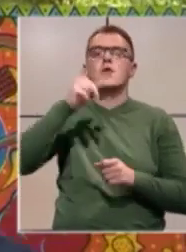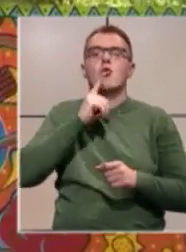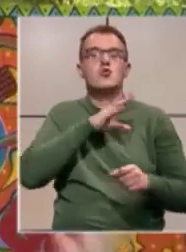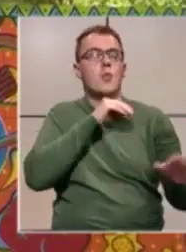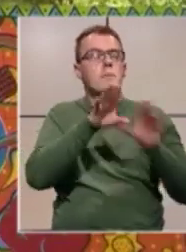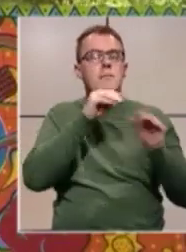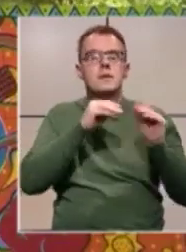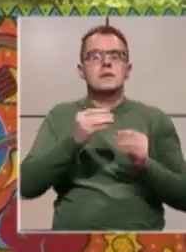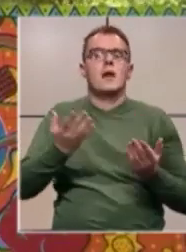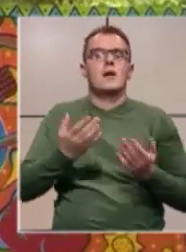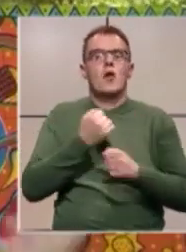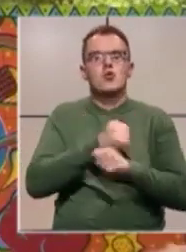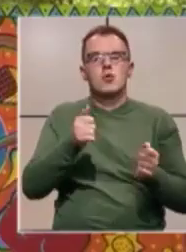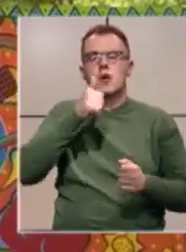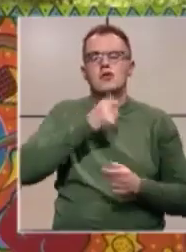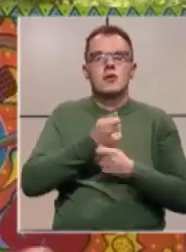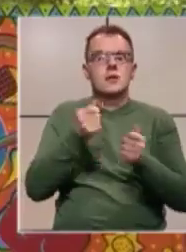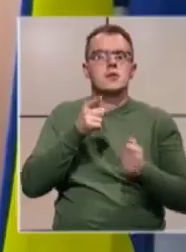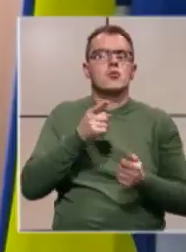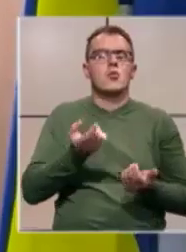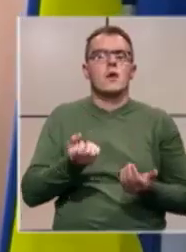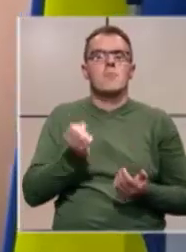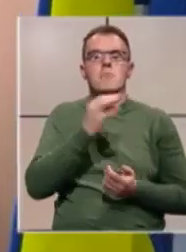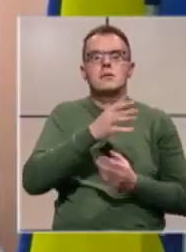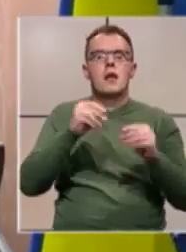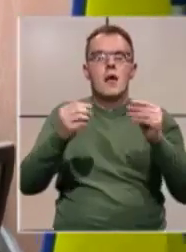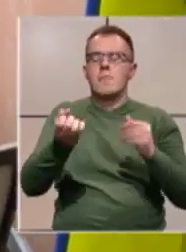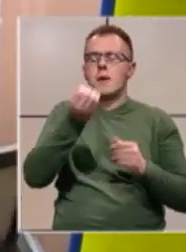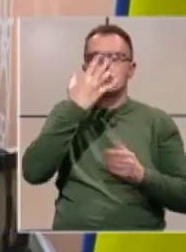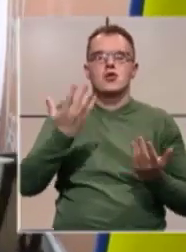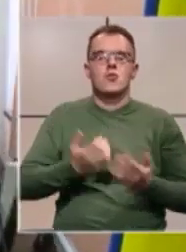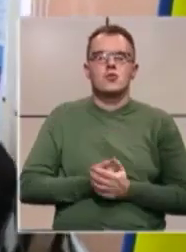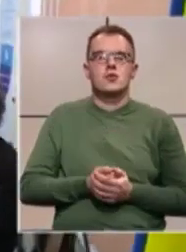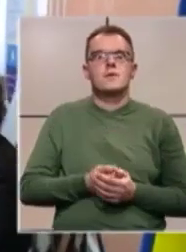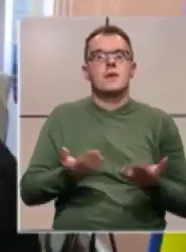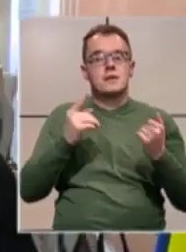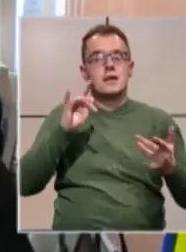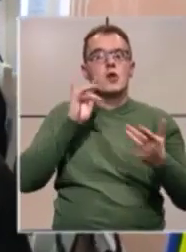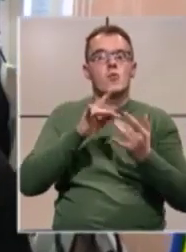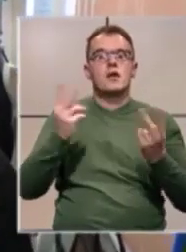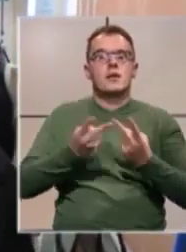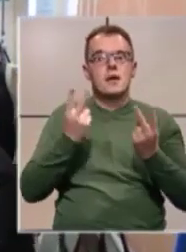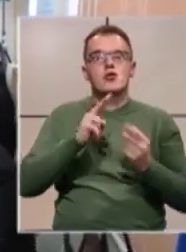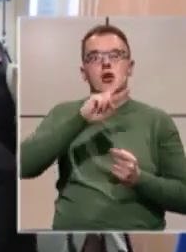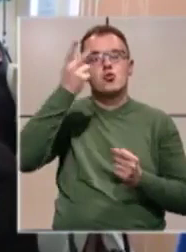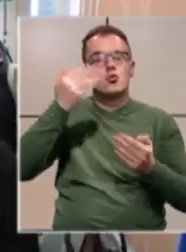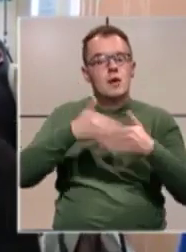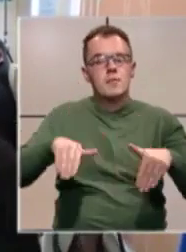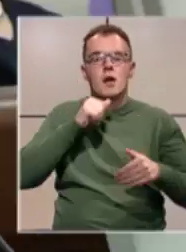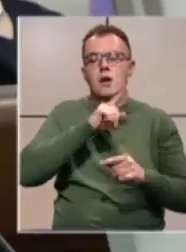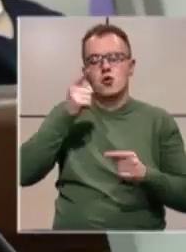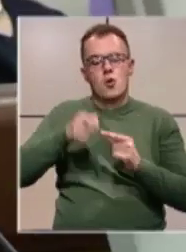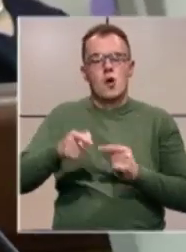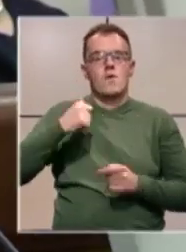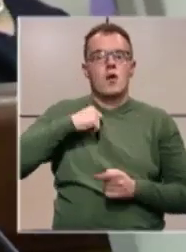oslobađanje od taksa, to je bacanje prašne uoči. Zato je opozicija tražila dugoročnije i konkretnije mjere i to do kraja ove